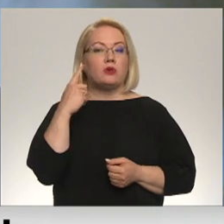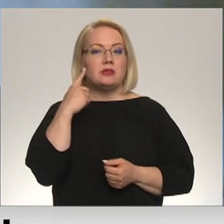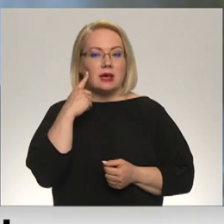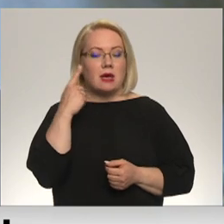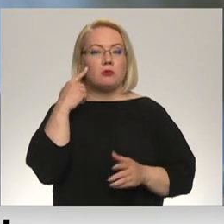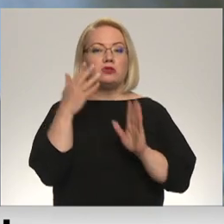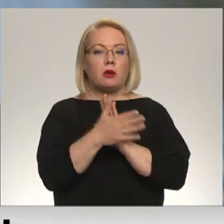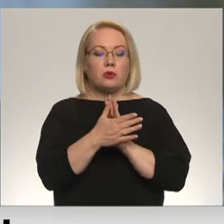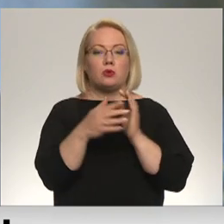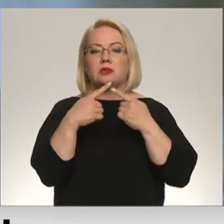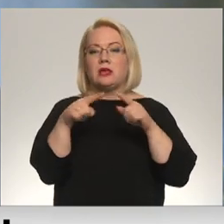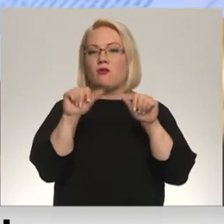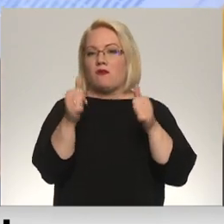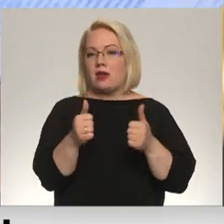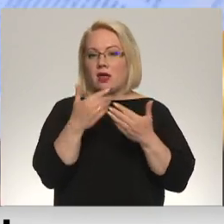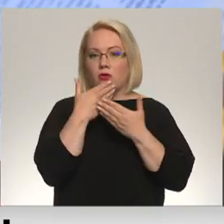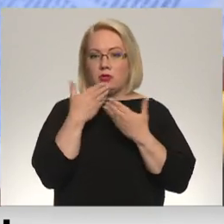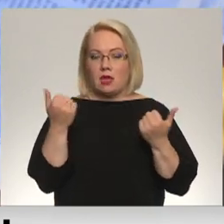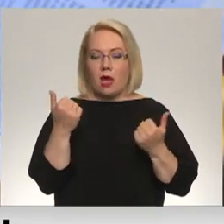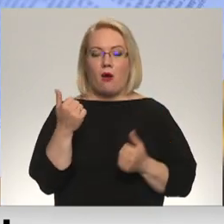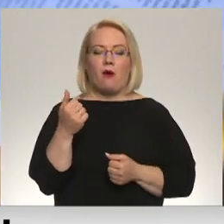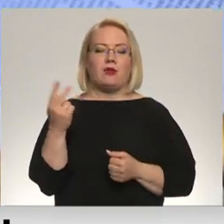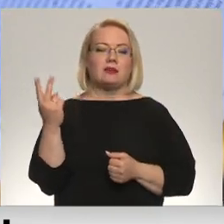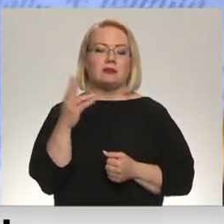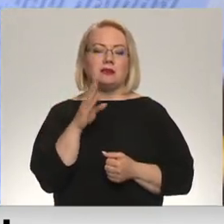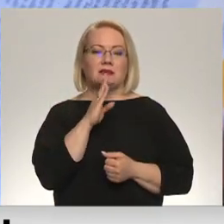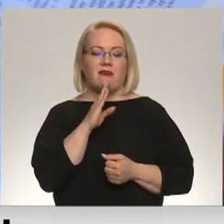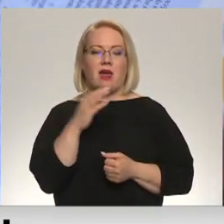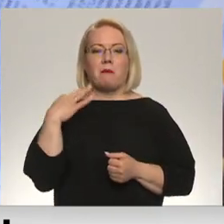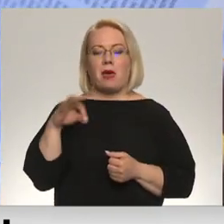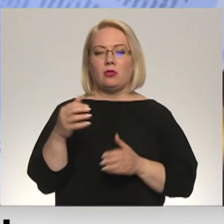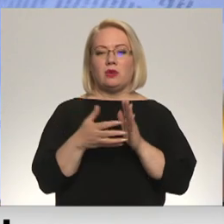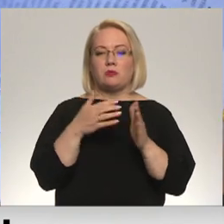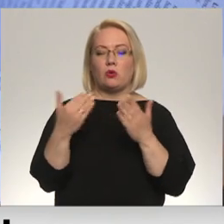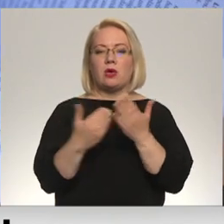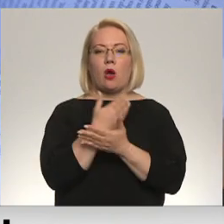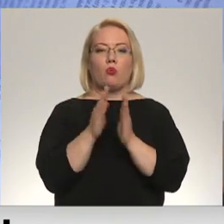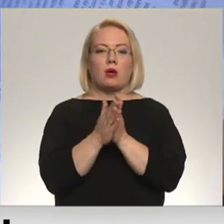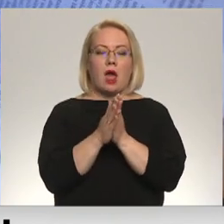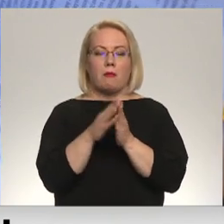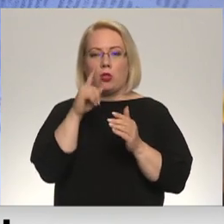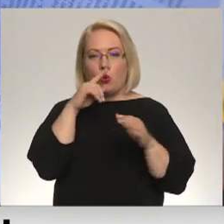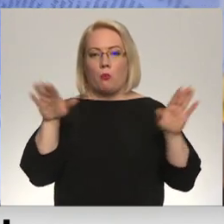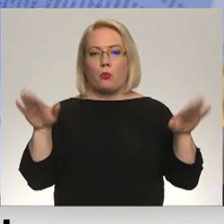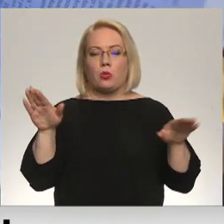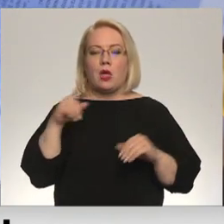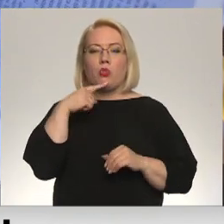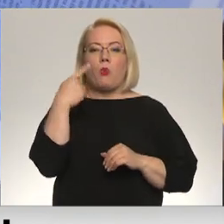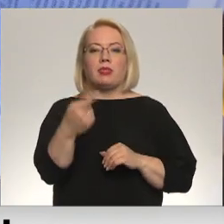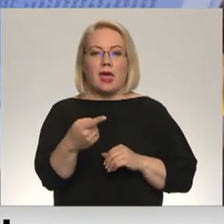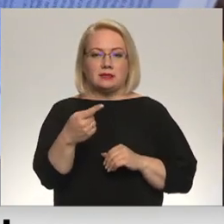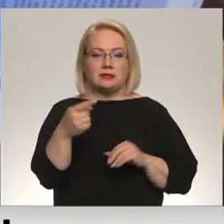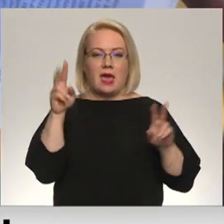tā ir viņa citu variantu, tur nemaz nav. Irina ar meitu izmanto arī jauno grāmatu putnu noteicējs, kurā var pārliecināties vai